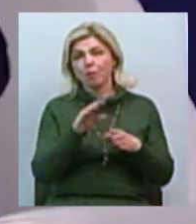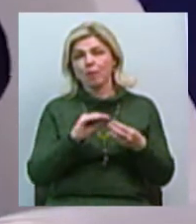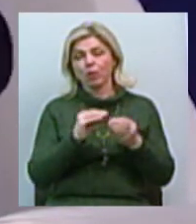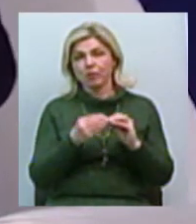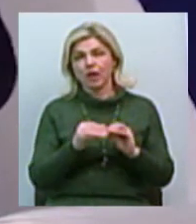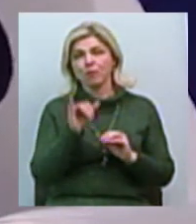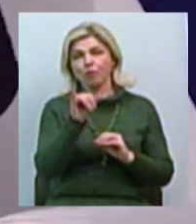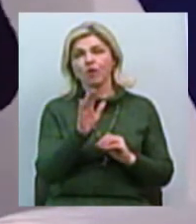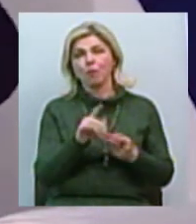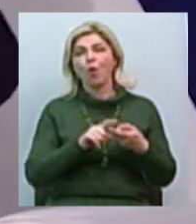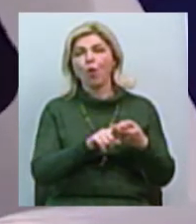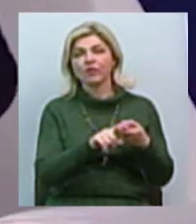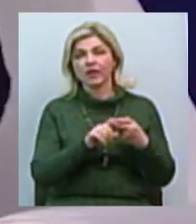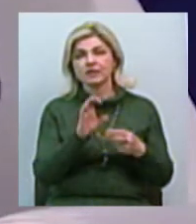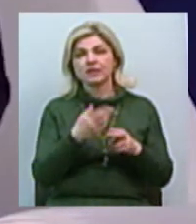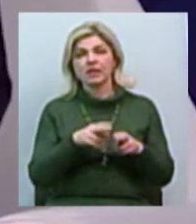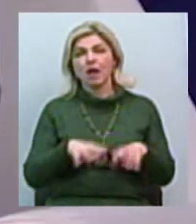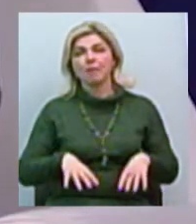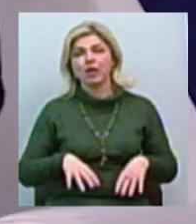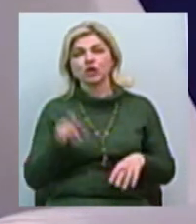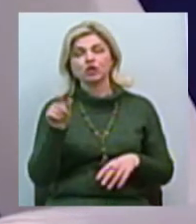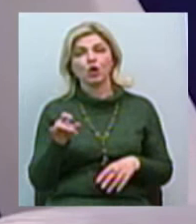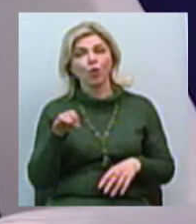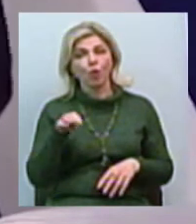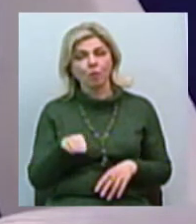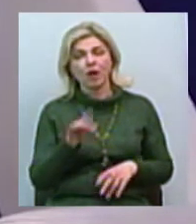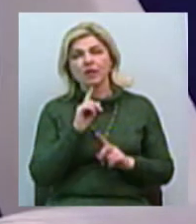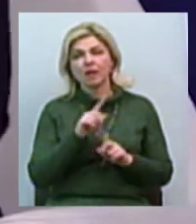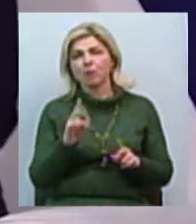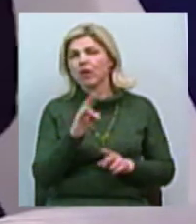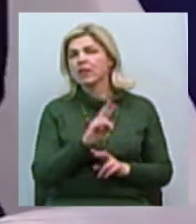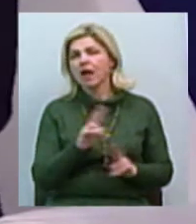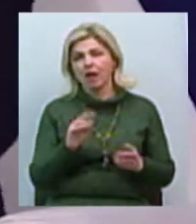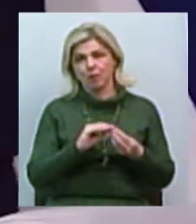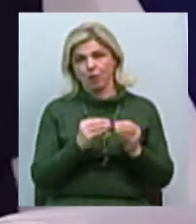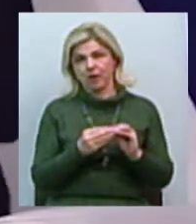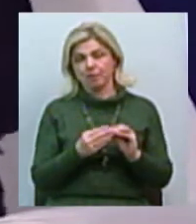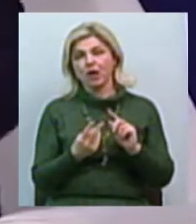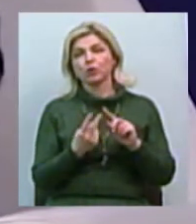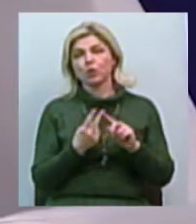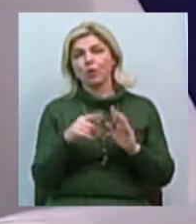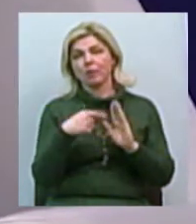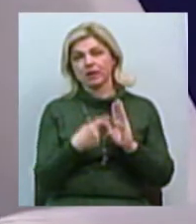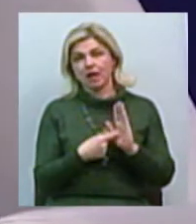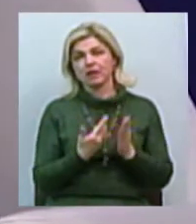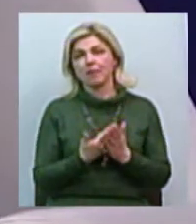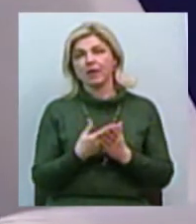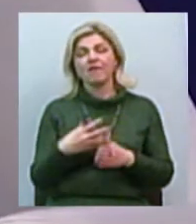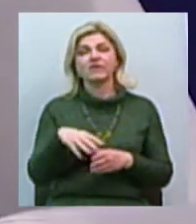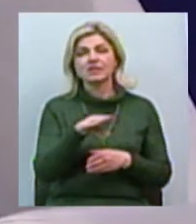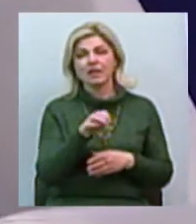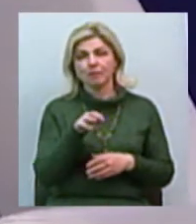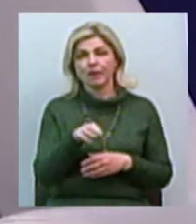у вас буде контакт з цим менеджером і не буде жодної проблеми. Друге питання, наприклад, всім інвесторам,